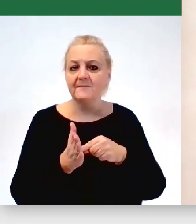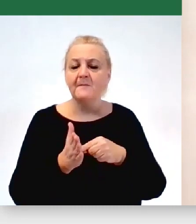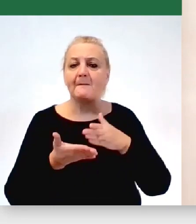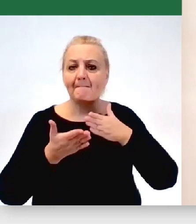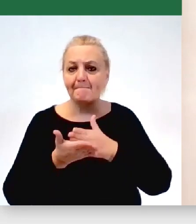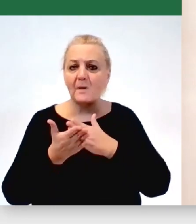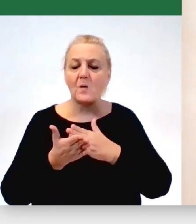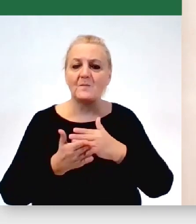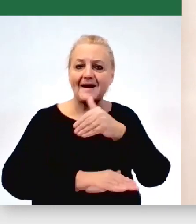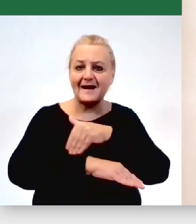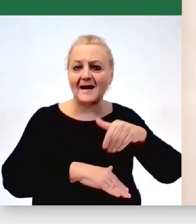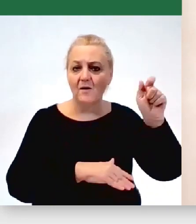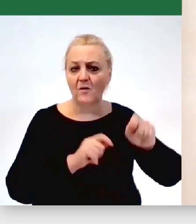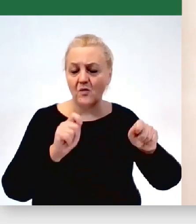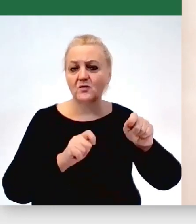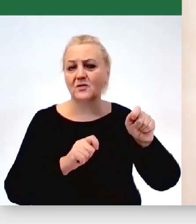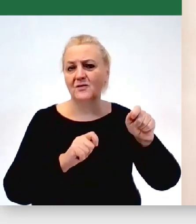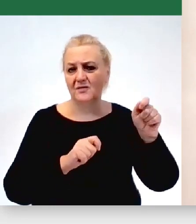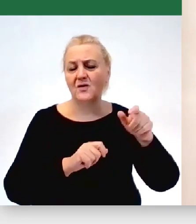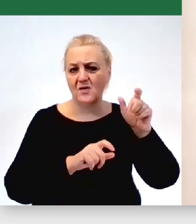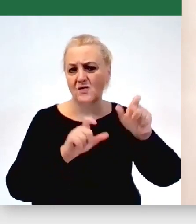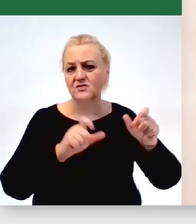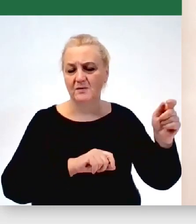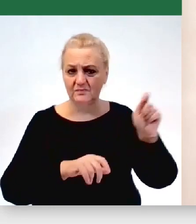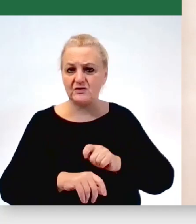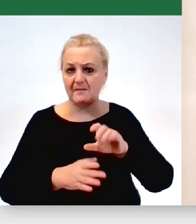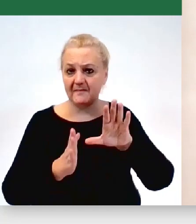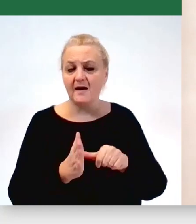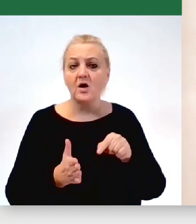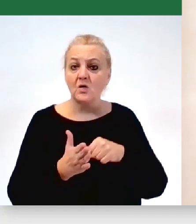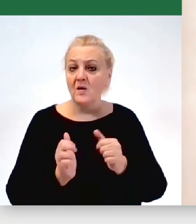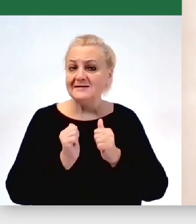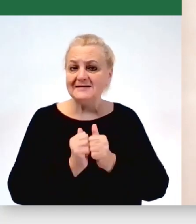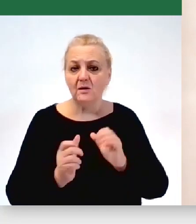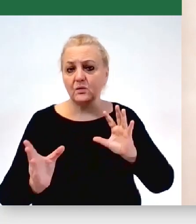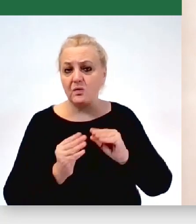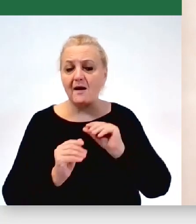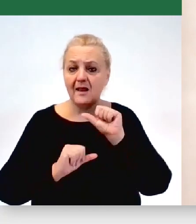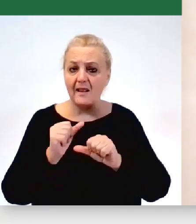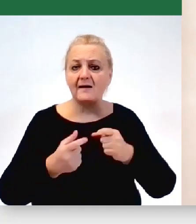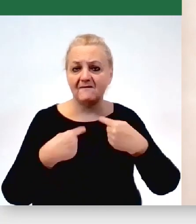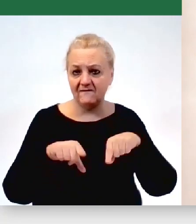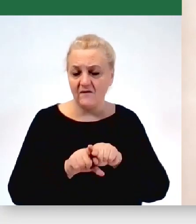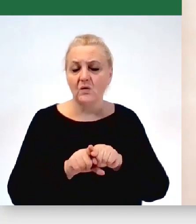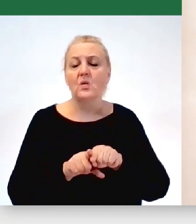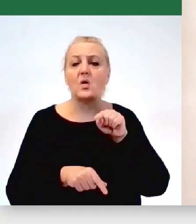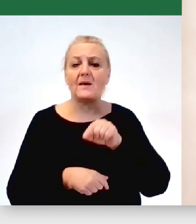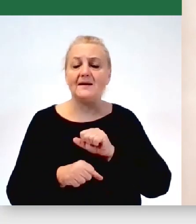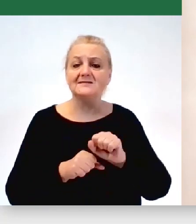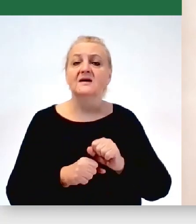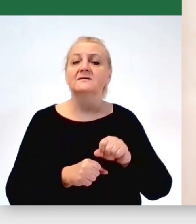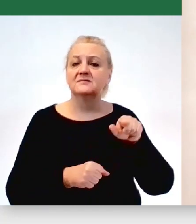cudzoziemcom, którzy są w mieście, gdyż to zadanie od bardzo wielu lat jest realizowane w Lublinie przez organizacje pozarządowe.